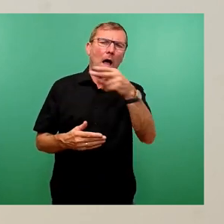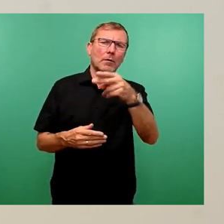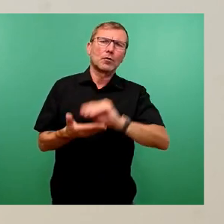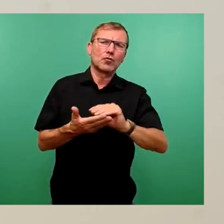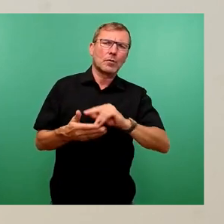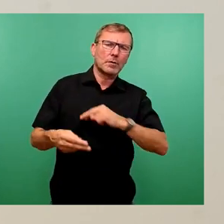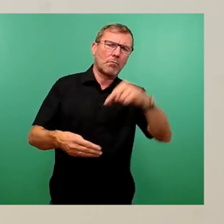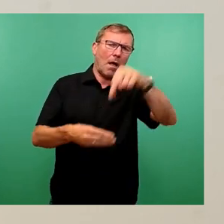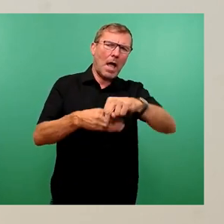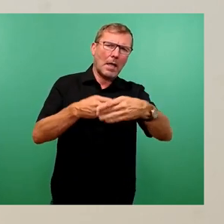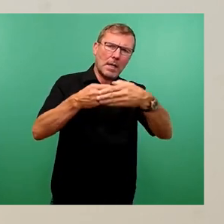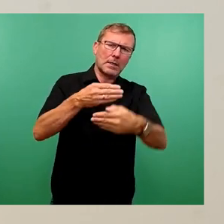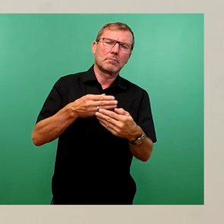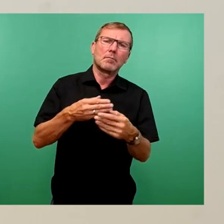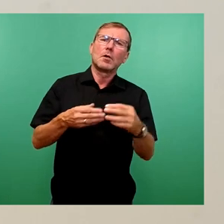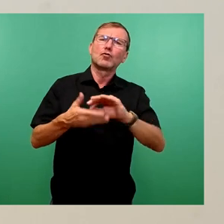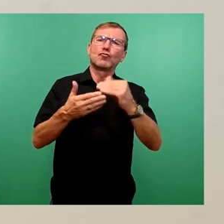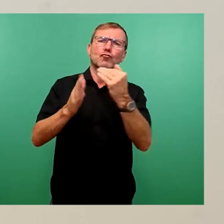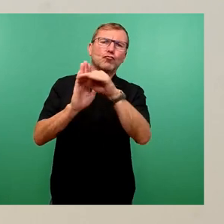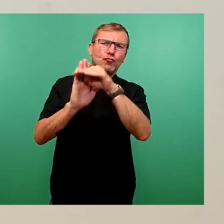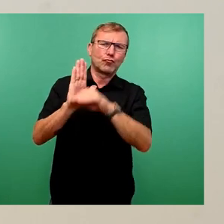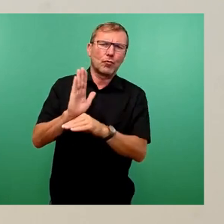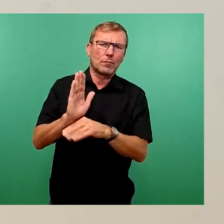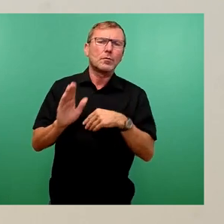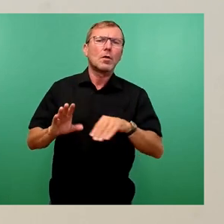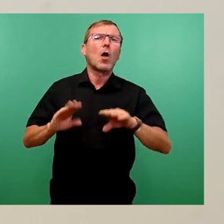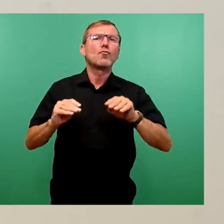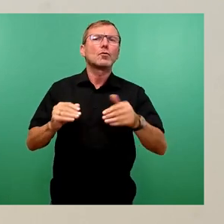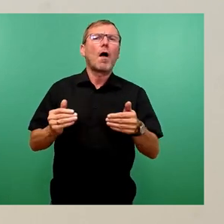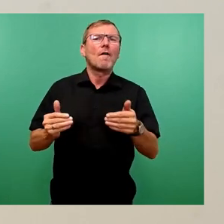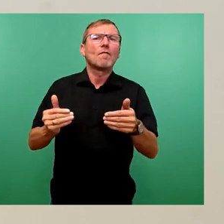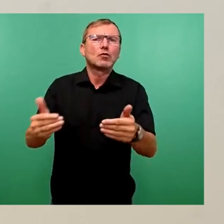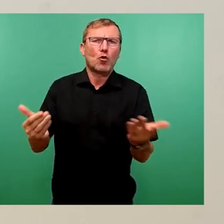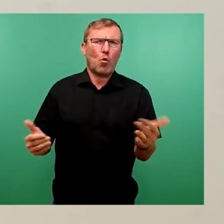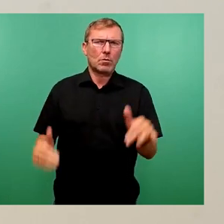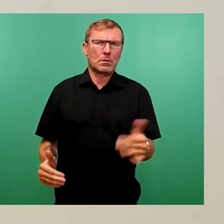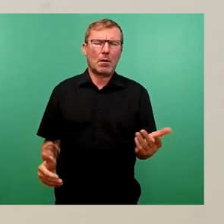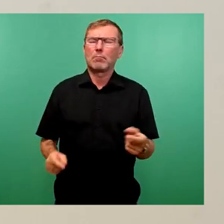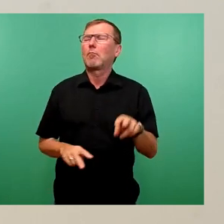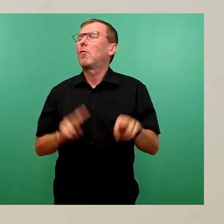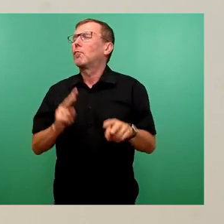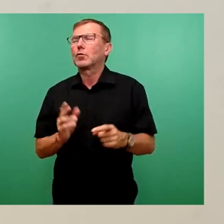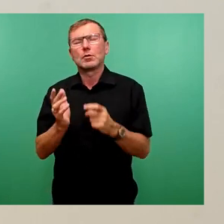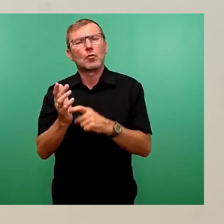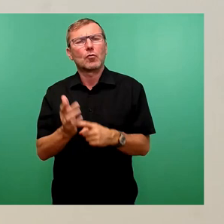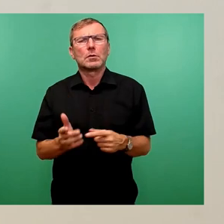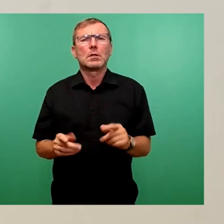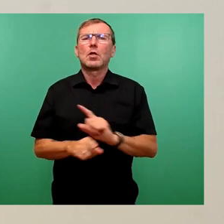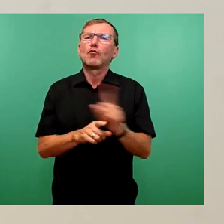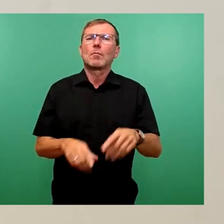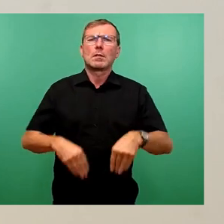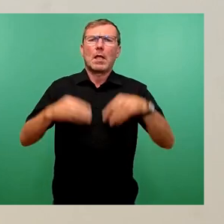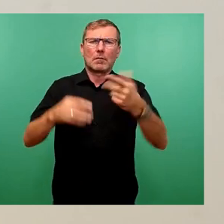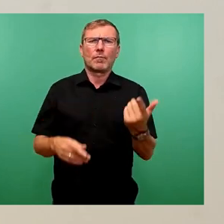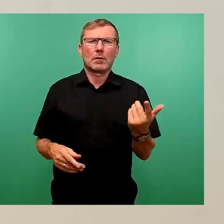aufzählen, wo wir eine Nutzungsverzögerung haben. Das heißt also, aus verschiedenen Ursachen die Nutzungsaufnahme nicht so